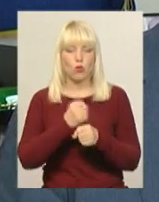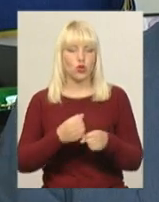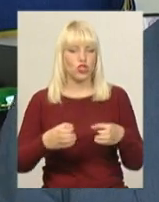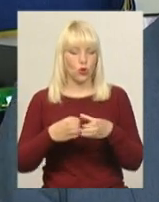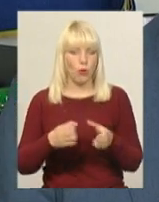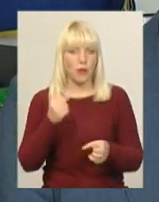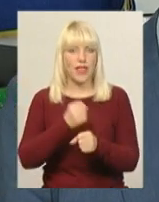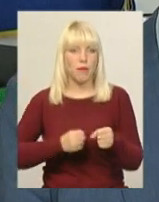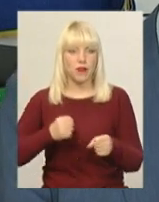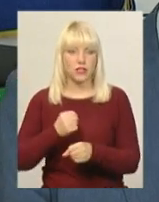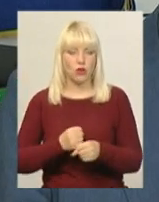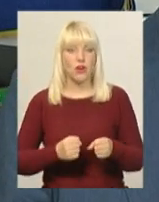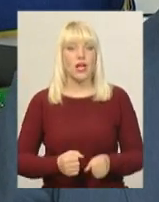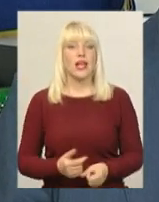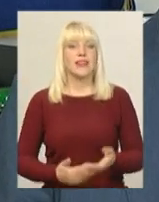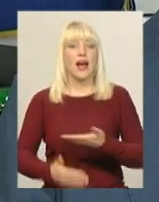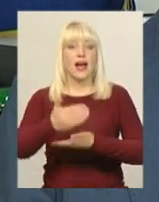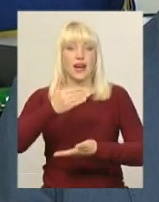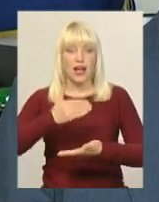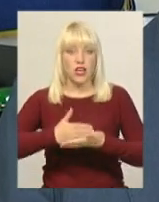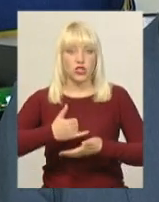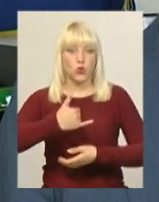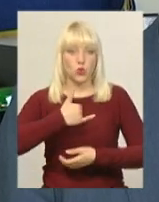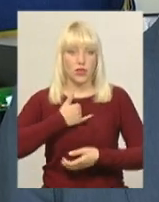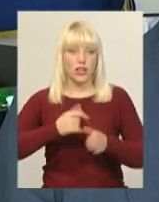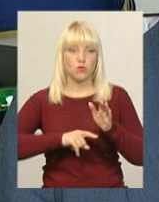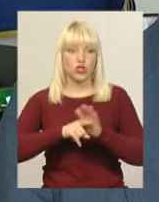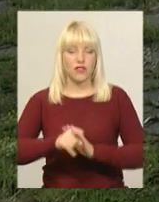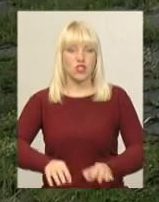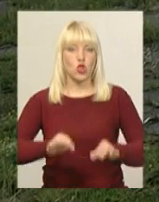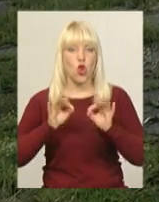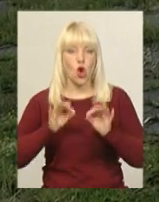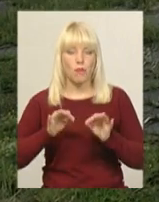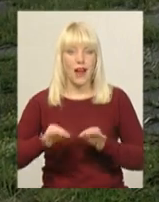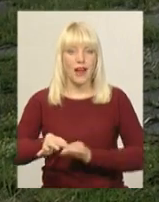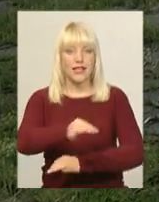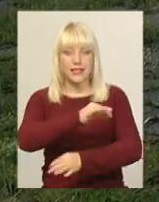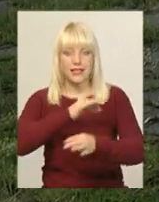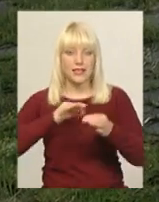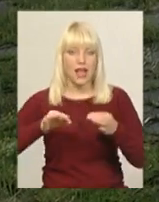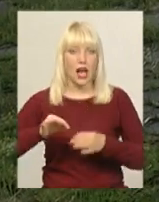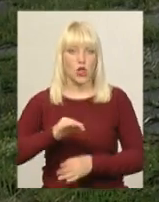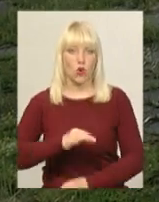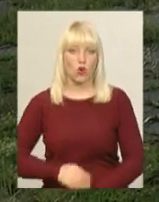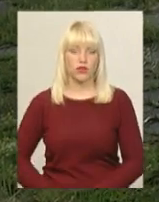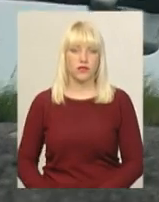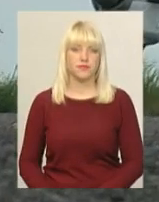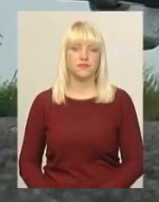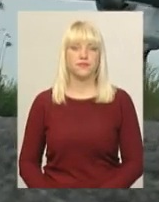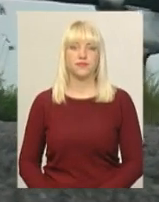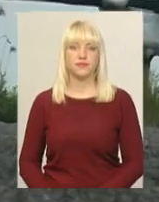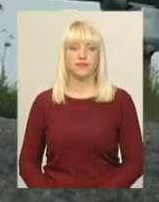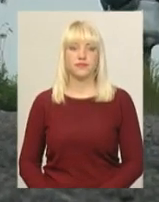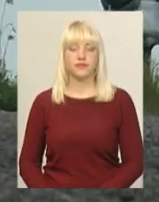позитивної точки зору, нарешті в нас почався нормальний конструктивний діалог. Надія Драганчук, Дем'ян Цегольник, Володимир Паламар.